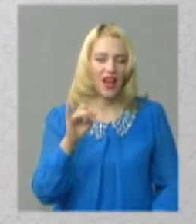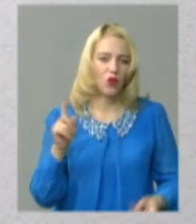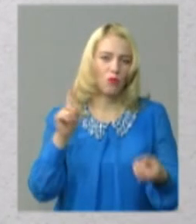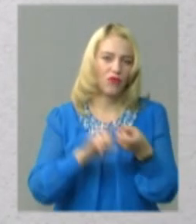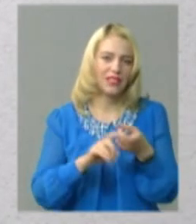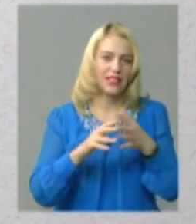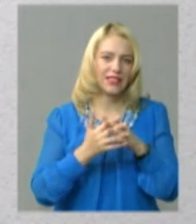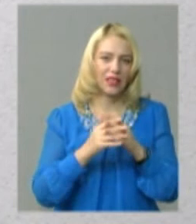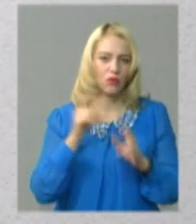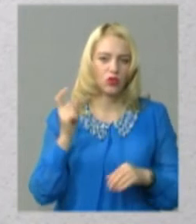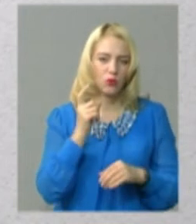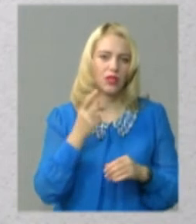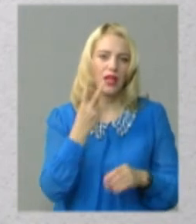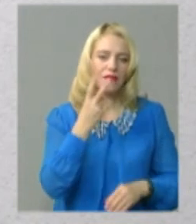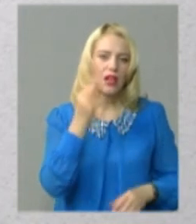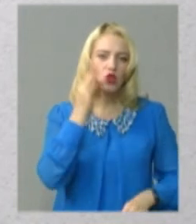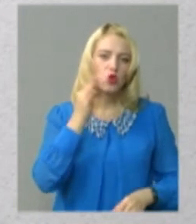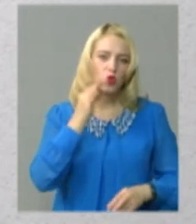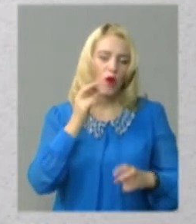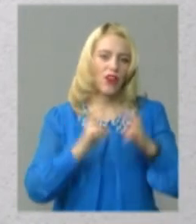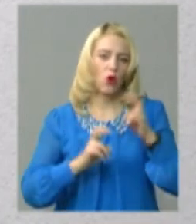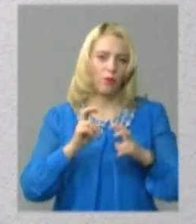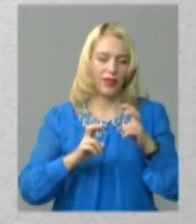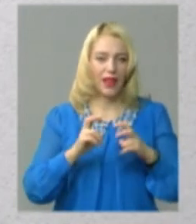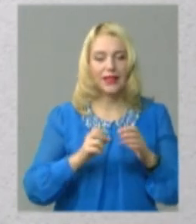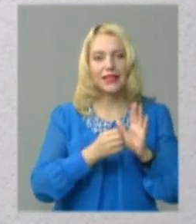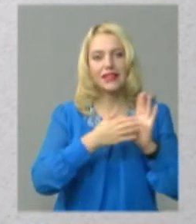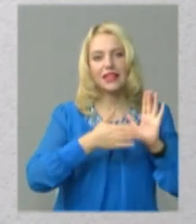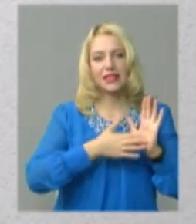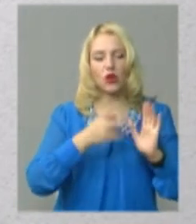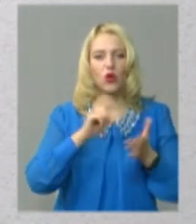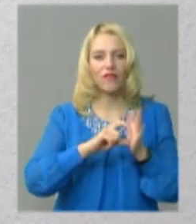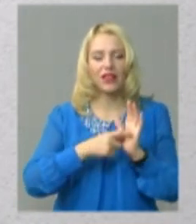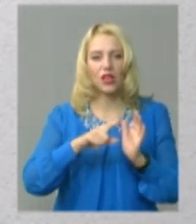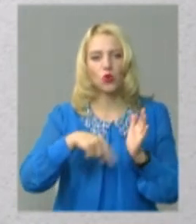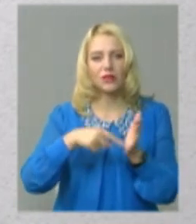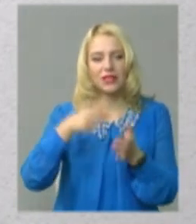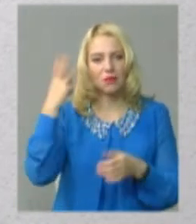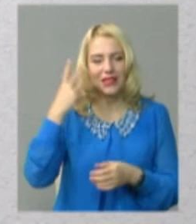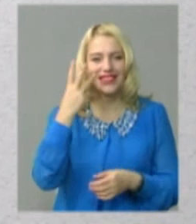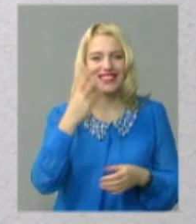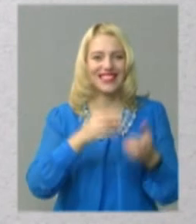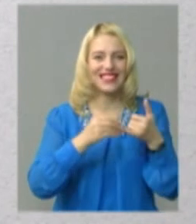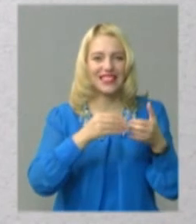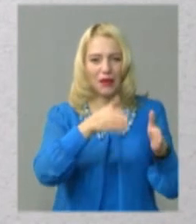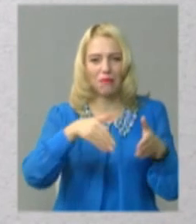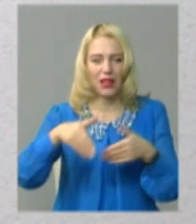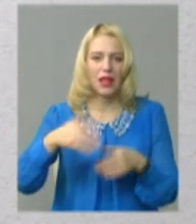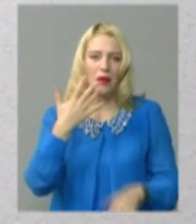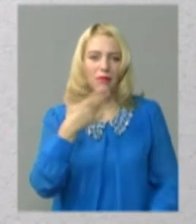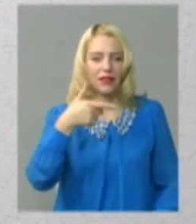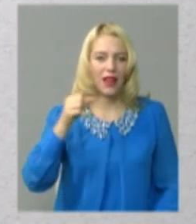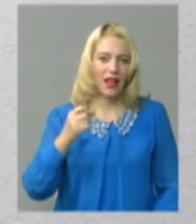сільським господарством. Серед них два цукрових комбінати. Декларує квартиру у Хмельницькому і три земельні ділянки майже у п'ять